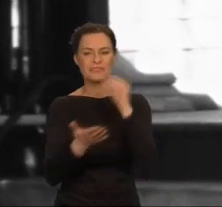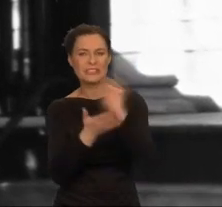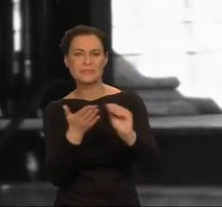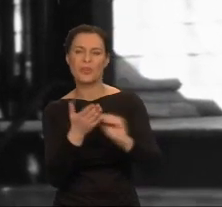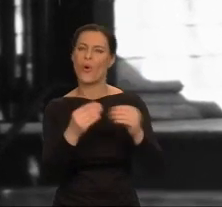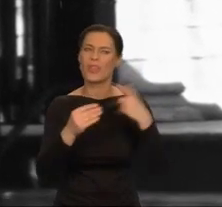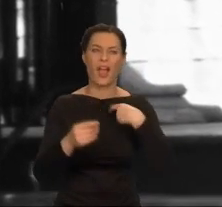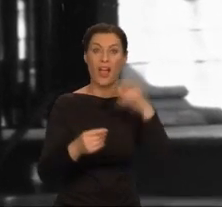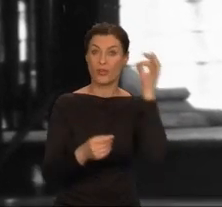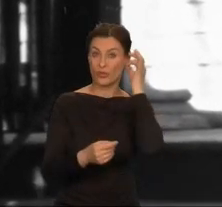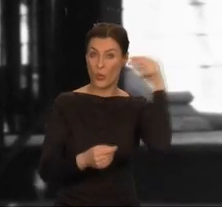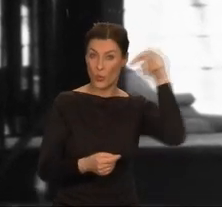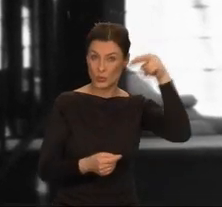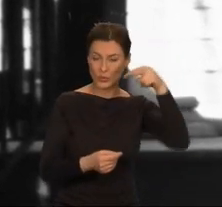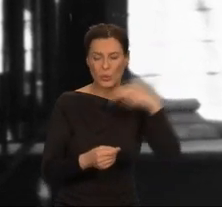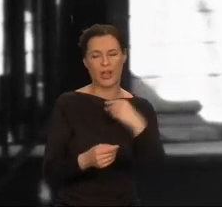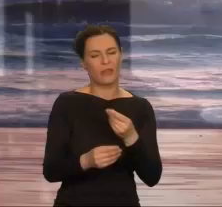rozwijała się błyskawicznie.